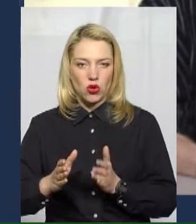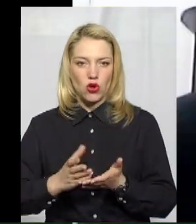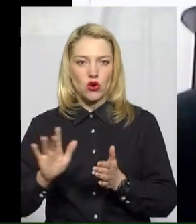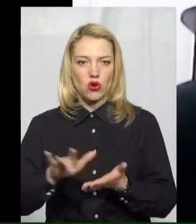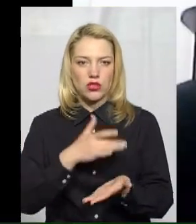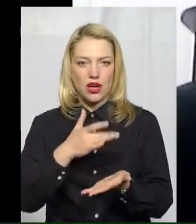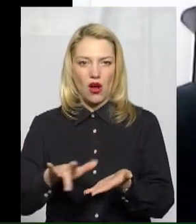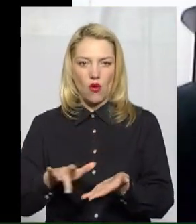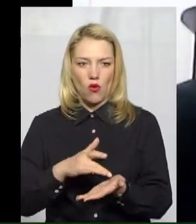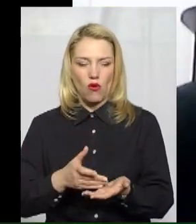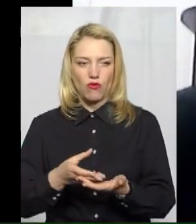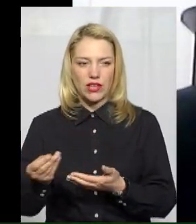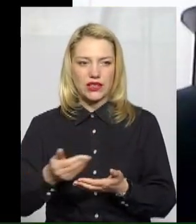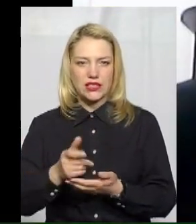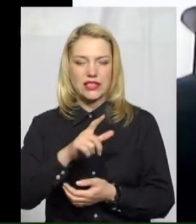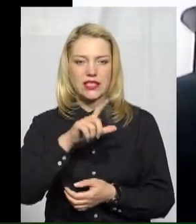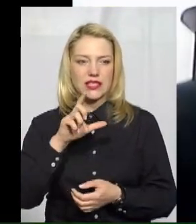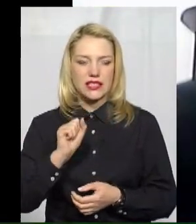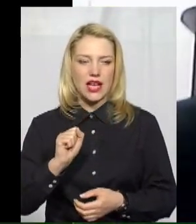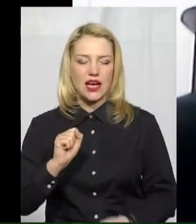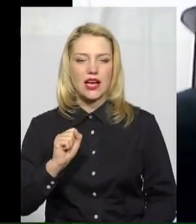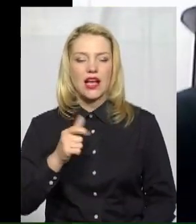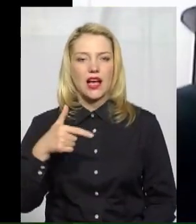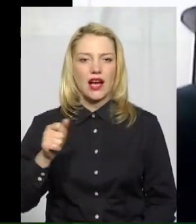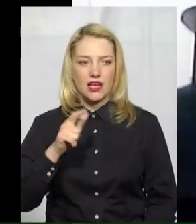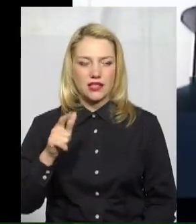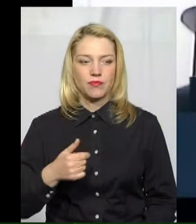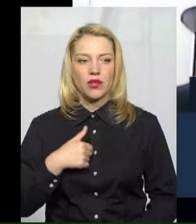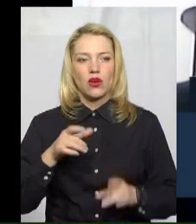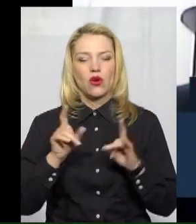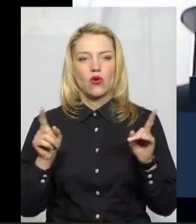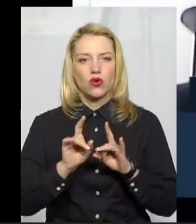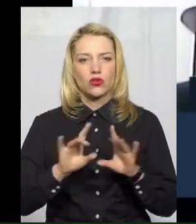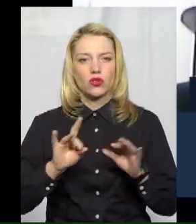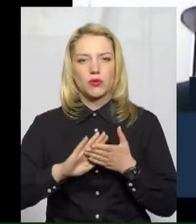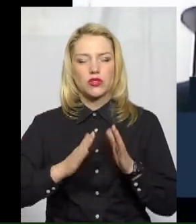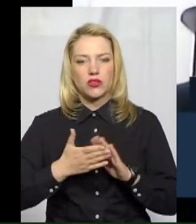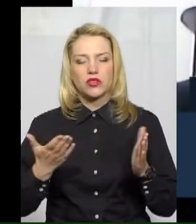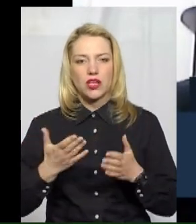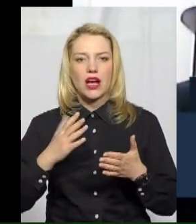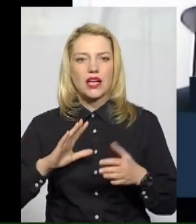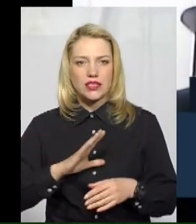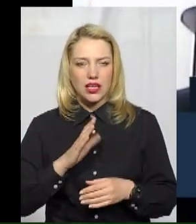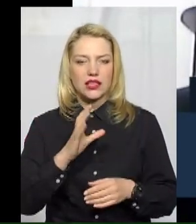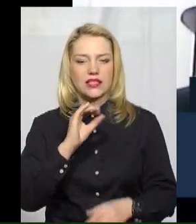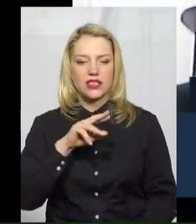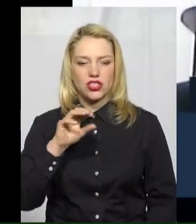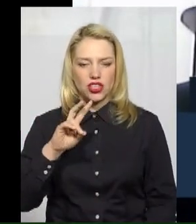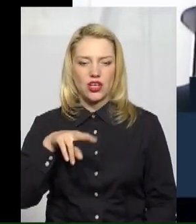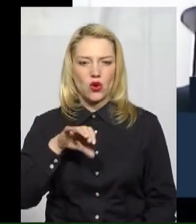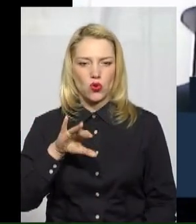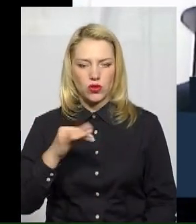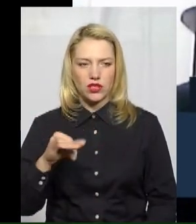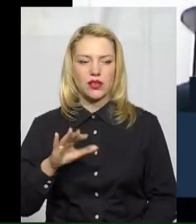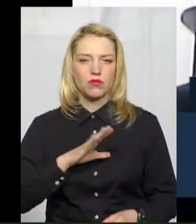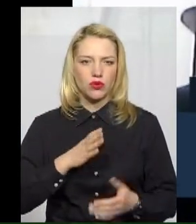Ну, коротко теж в двох словах розкажу про ситуацію, яка склалася. Січень-лютий у нас дійсно проплати були досить суттєві, хоча